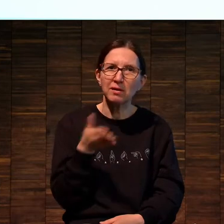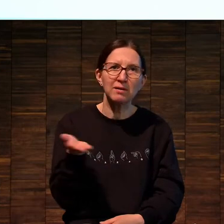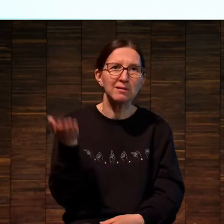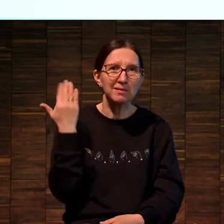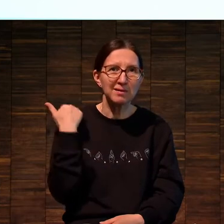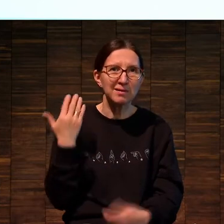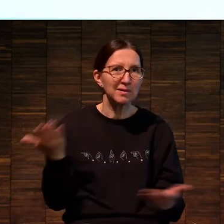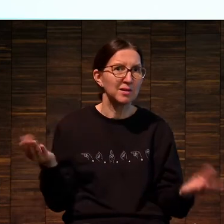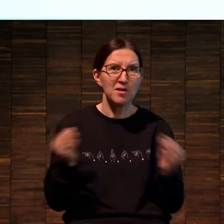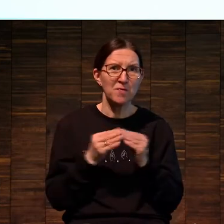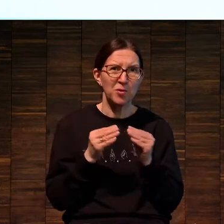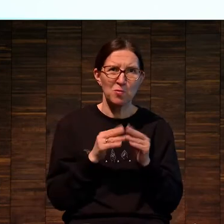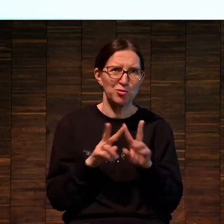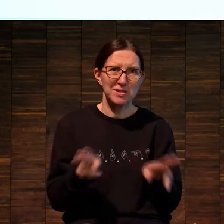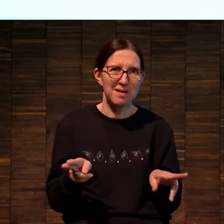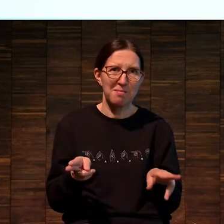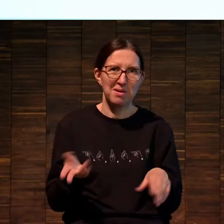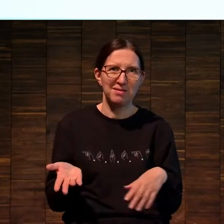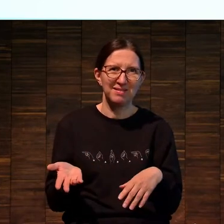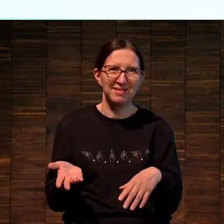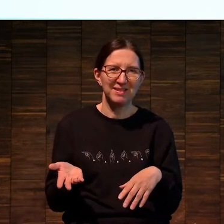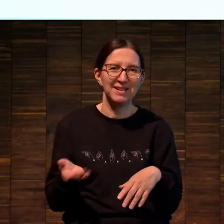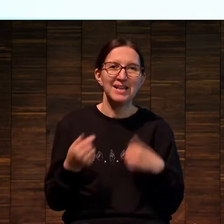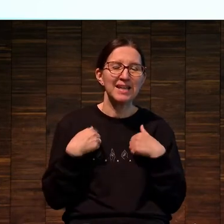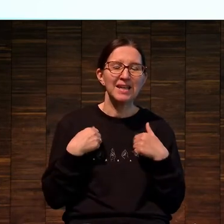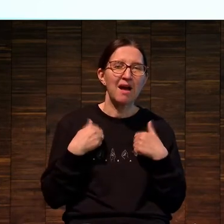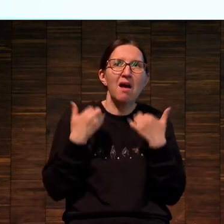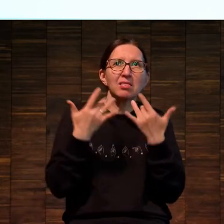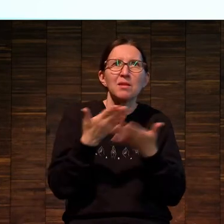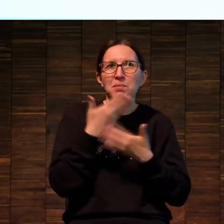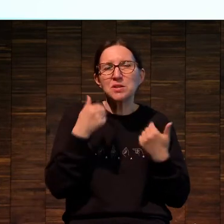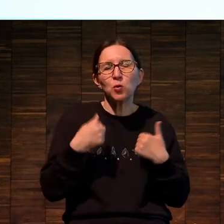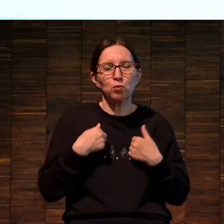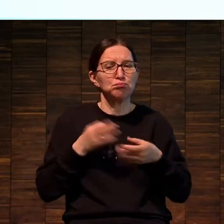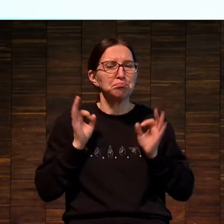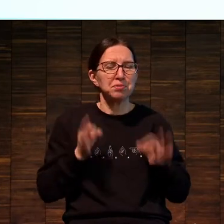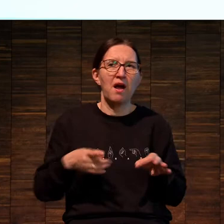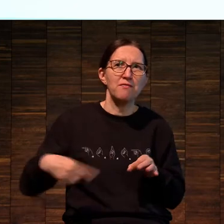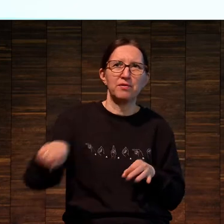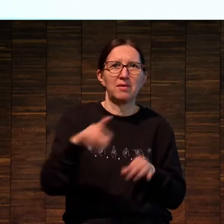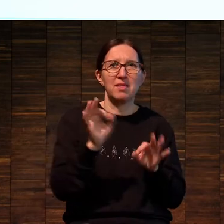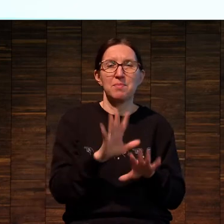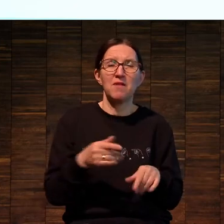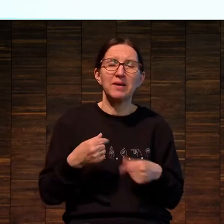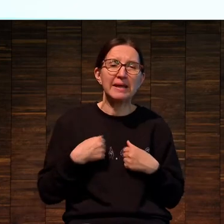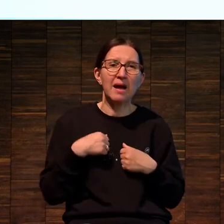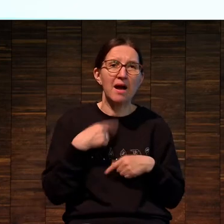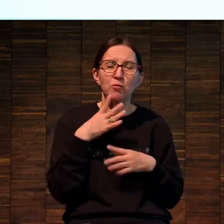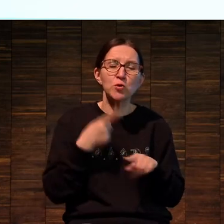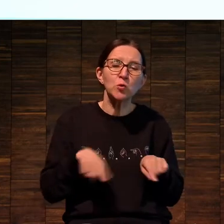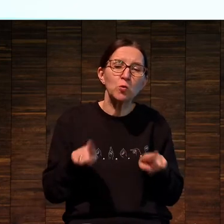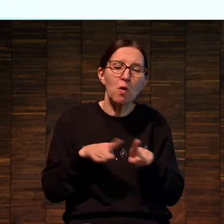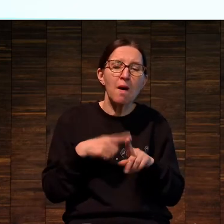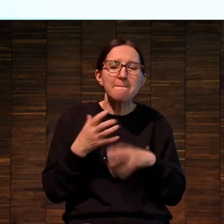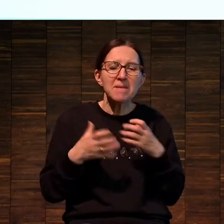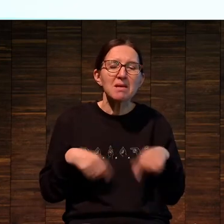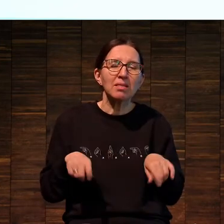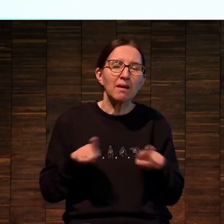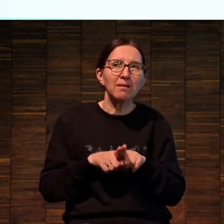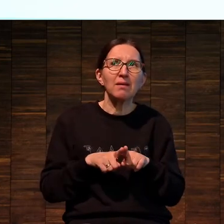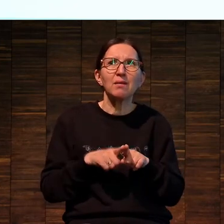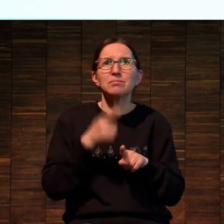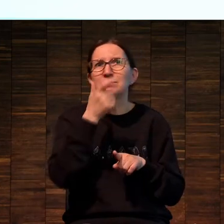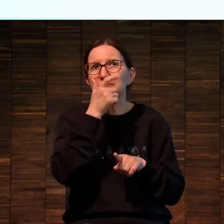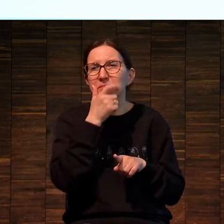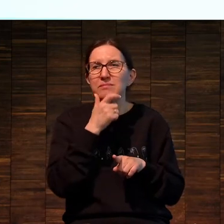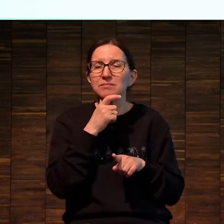есть о чем подумать. Я не претендую на какую-то абсолютную истину. Я говорю, что мир не будет таким томным уже. Тут